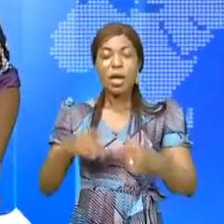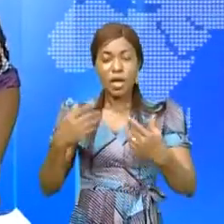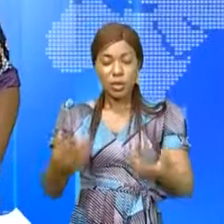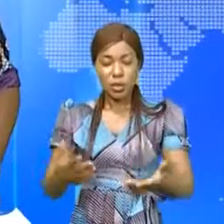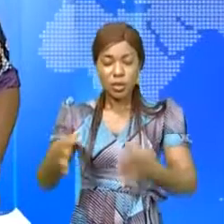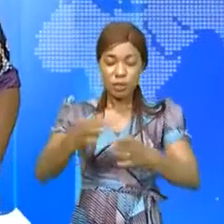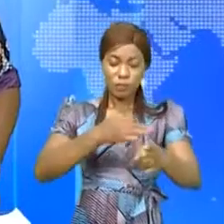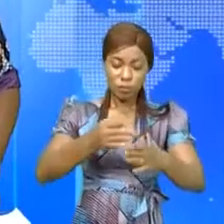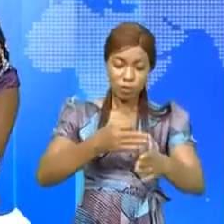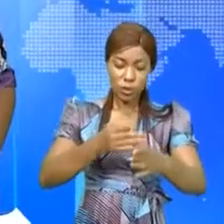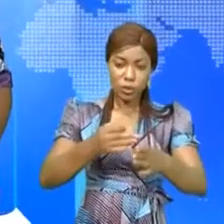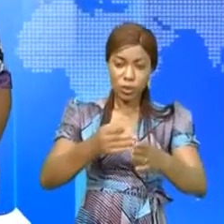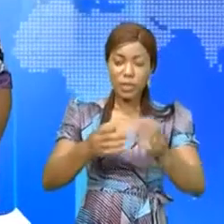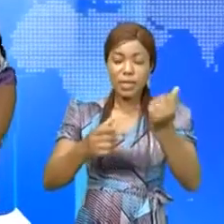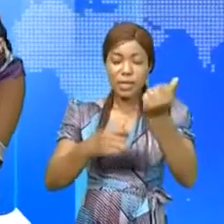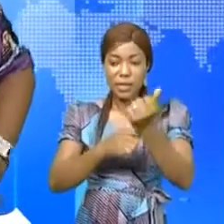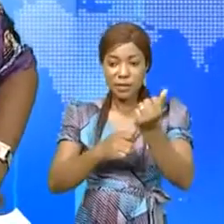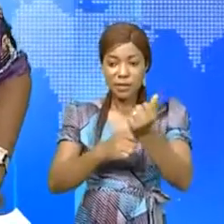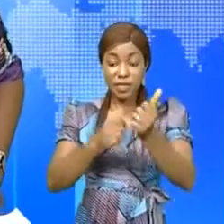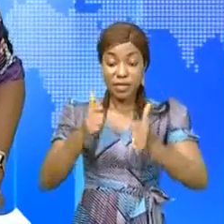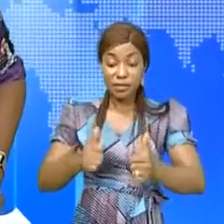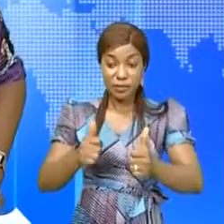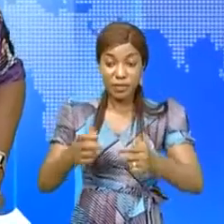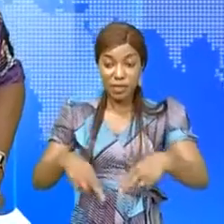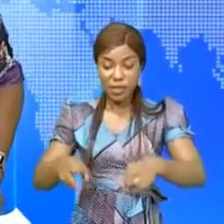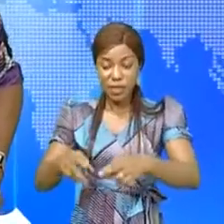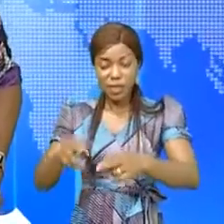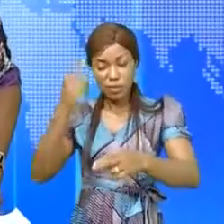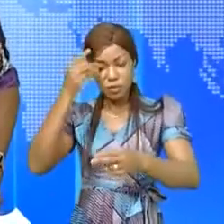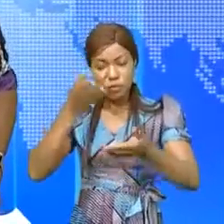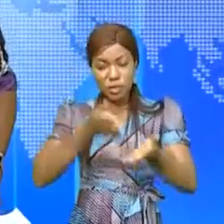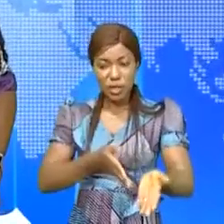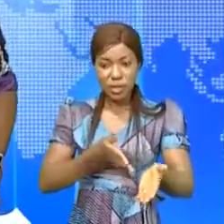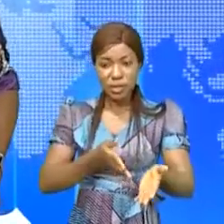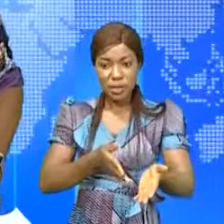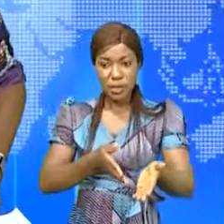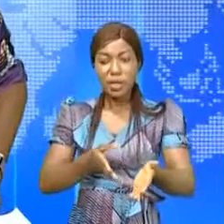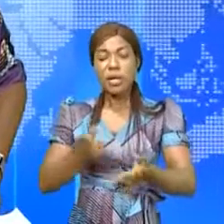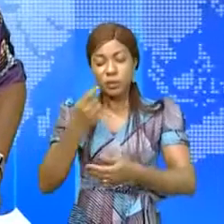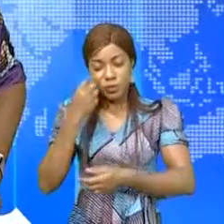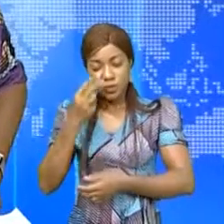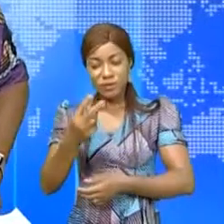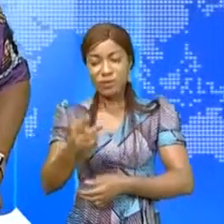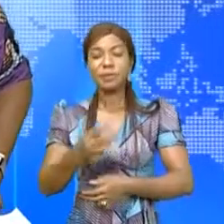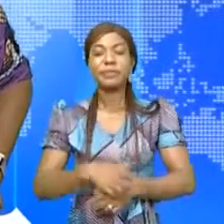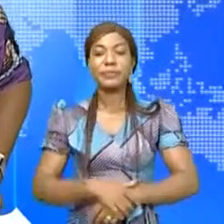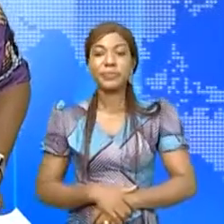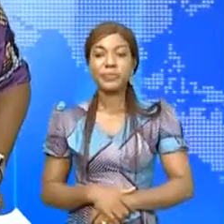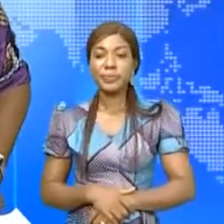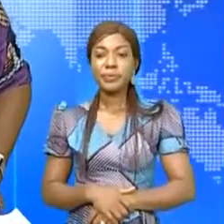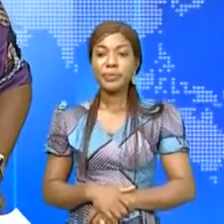enfants en rupture familiale à travers la création des micro-entreprises collectives. Un commentaire de Lisette Moujinga.